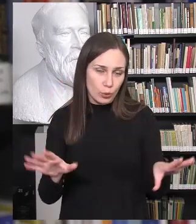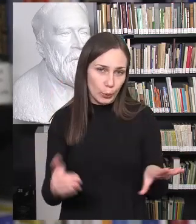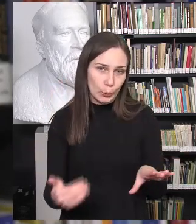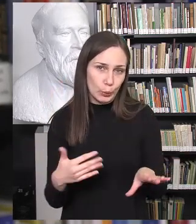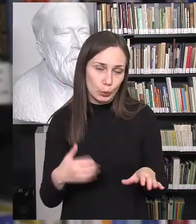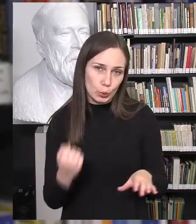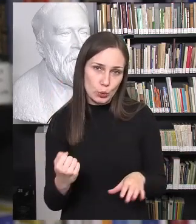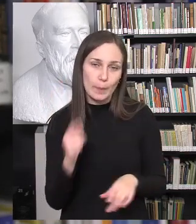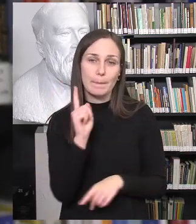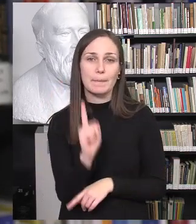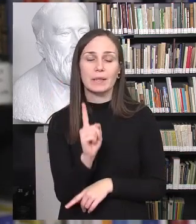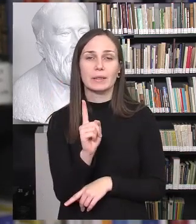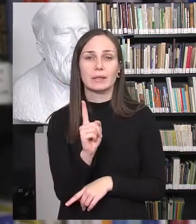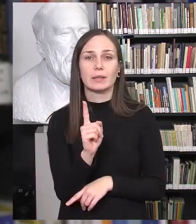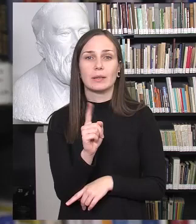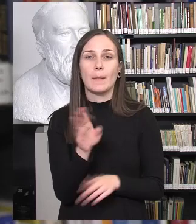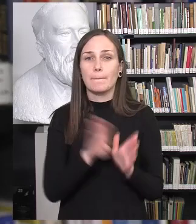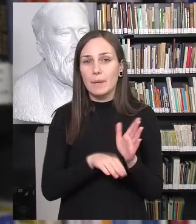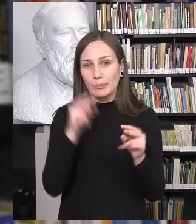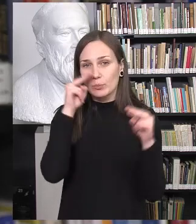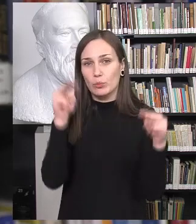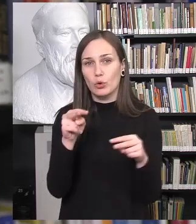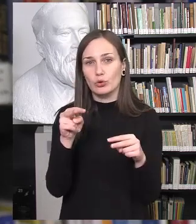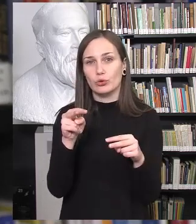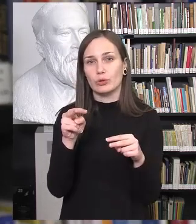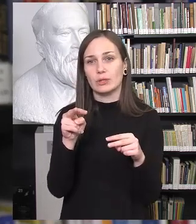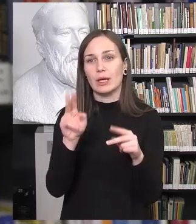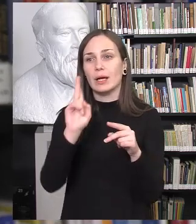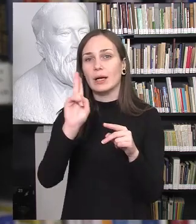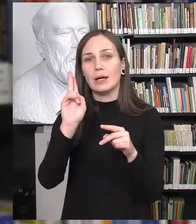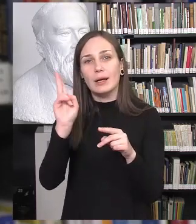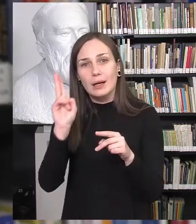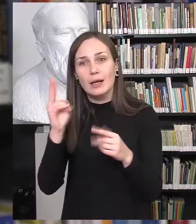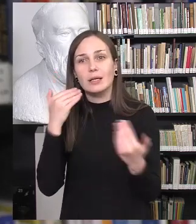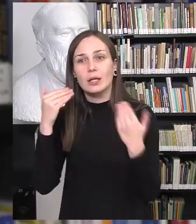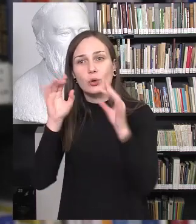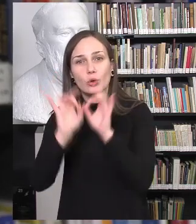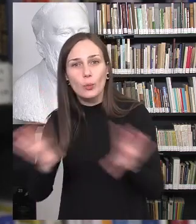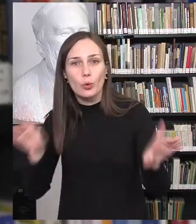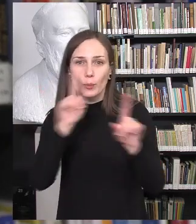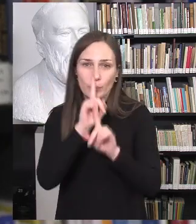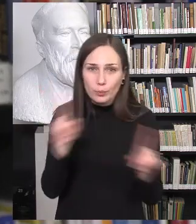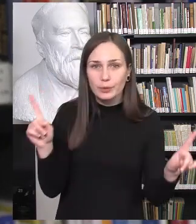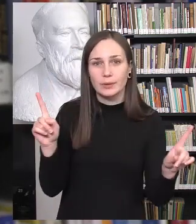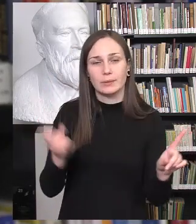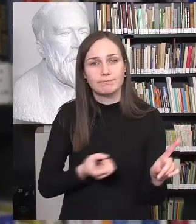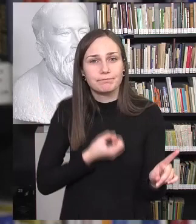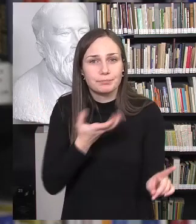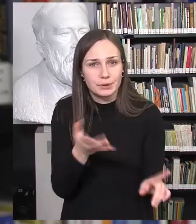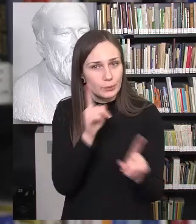elementarus požiūrės į kitai patrodantį, kitai pasirinkantį savo stilių ar išraiškos